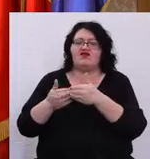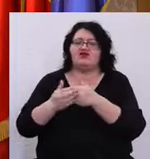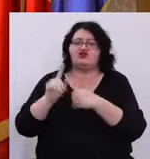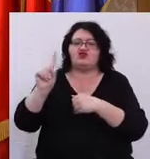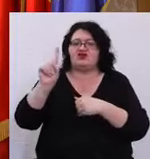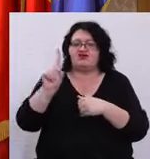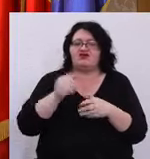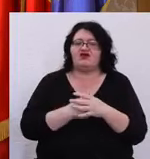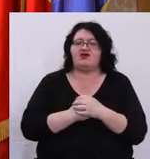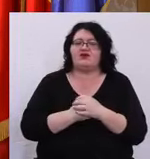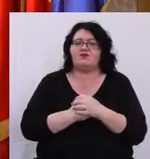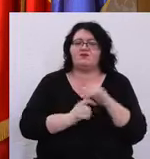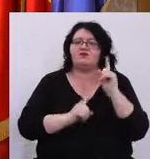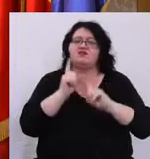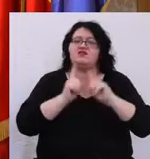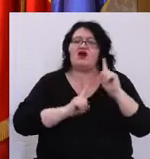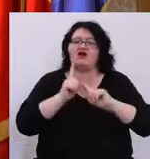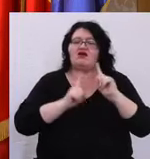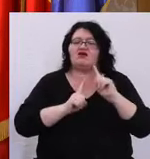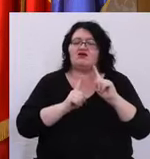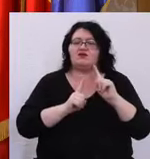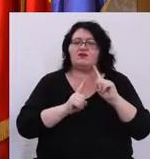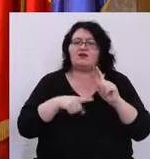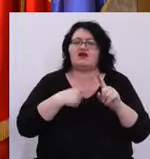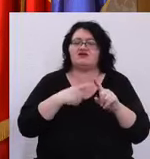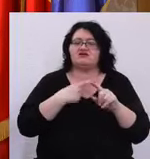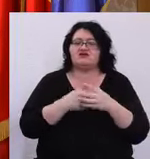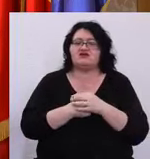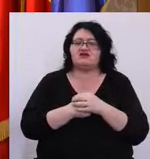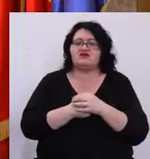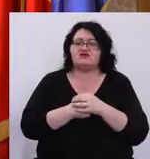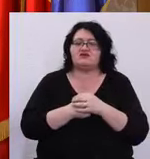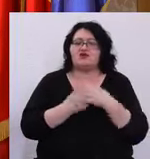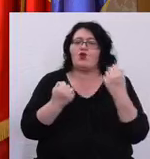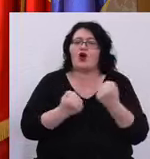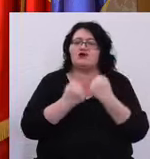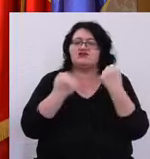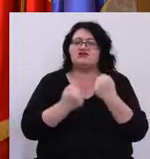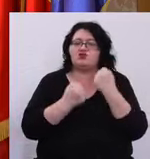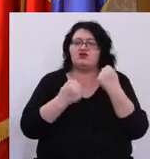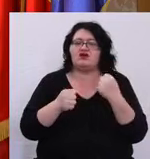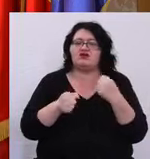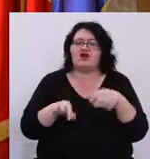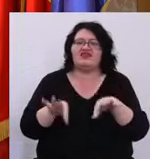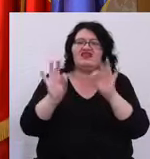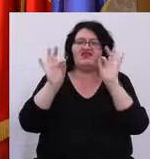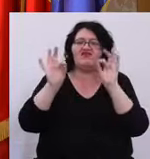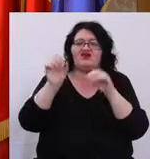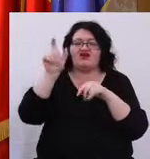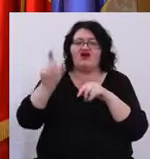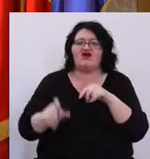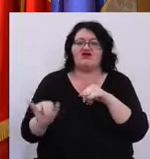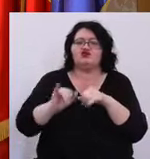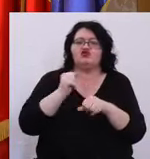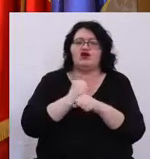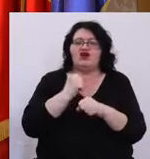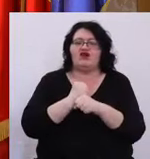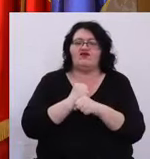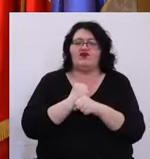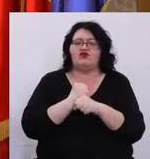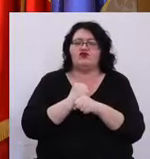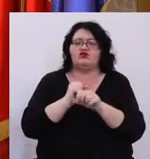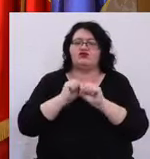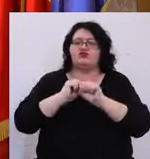dumneavoastră Dacă există vreo acțiune de identificare A celor care le-au făcut